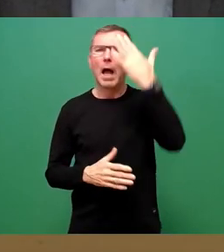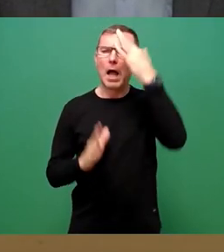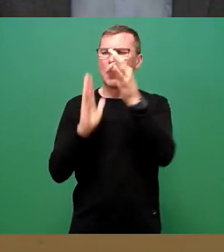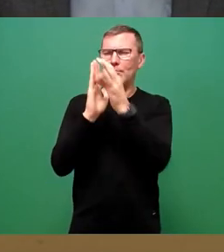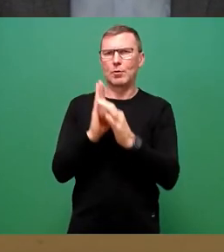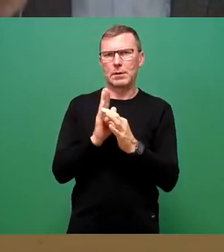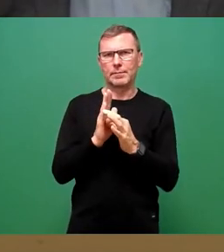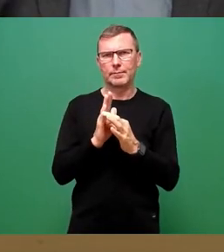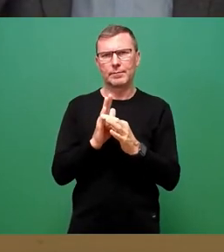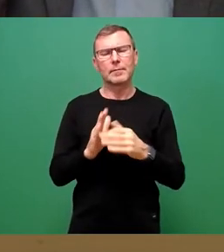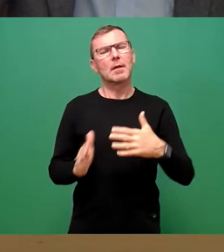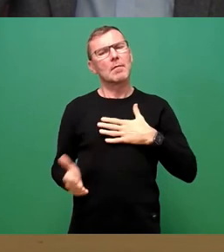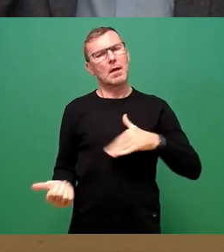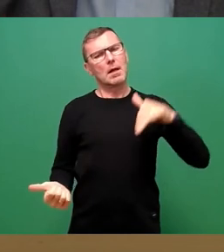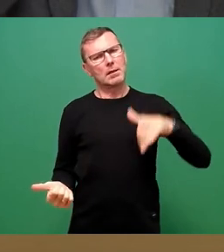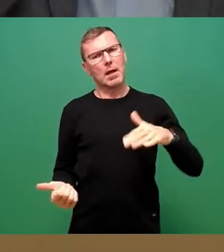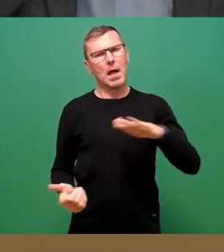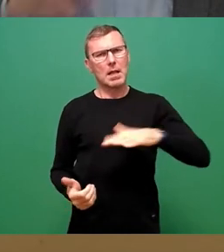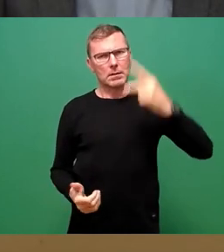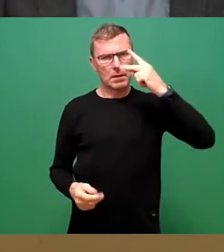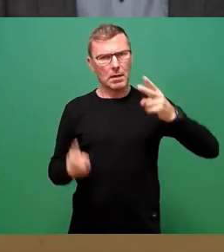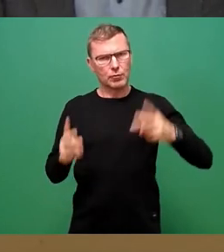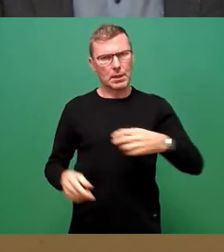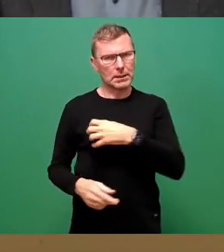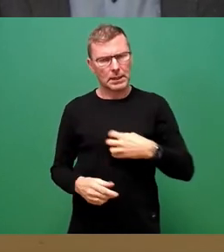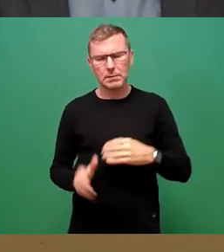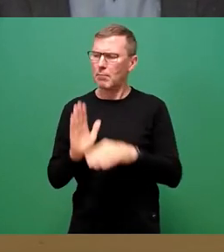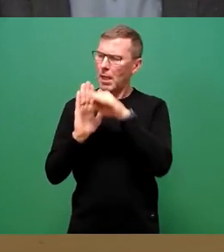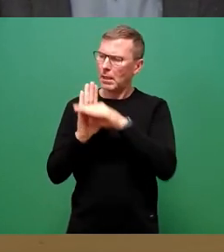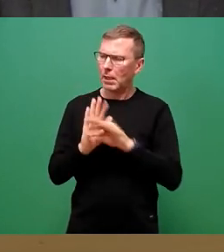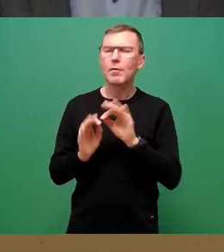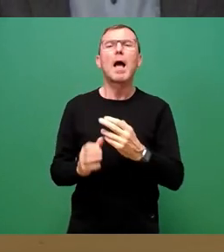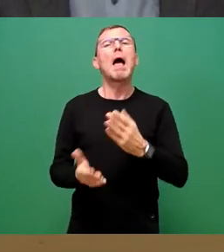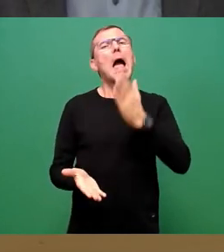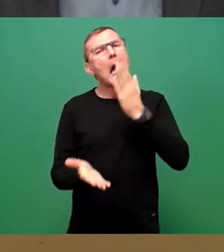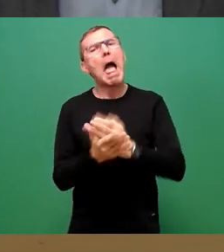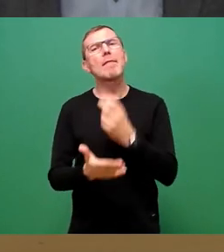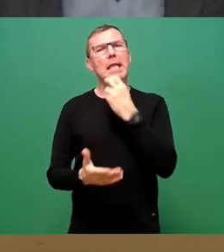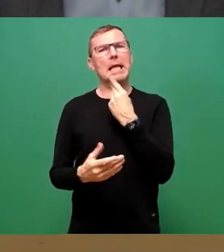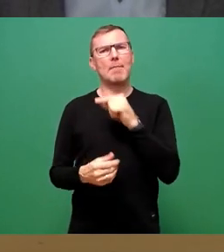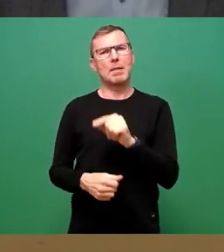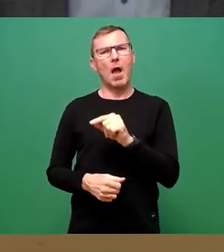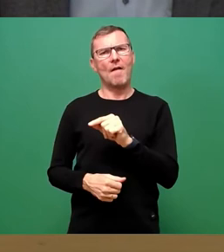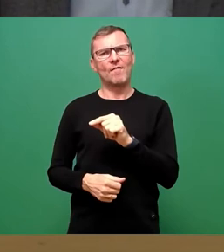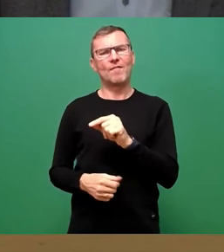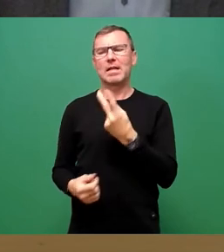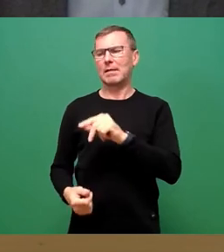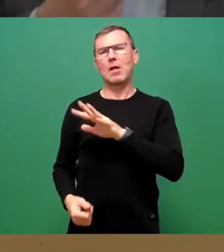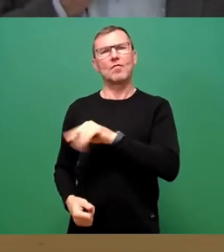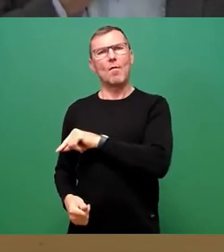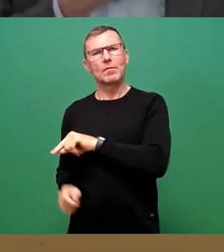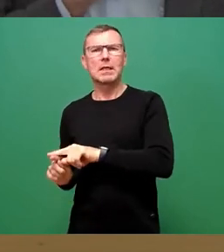vorliegen als Landeshauptstadt Dresden Daten für den Endenergiebedarf von 2015 bis